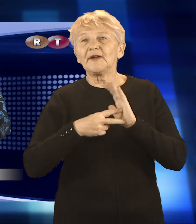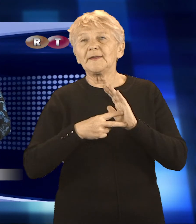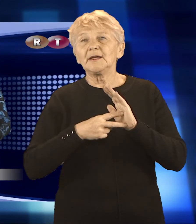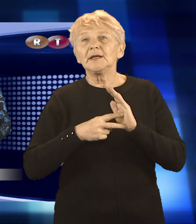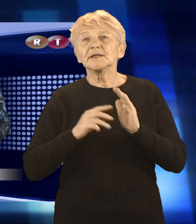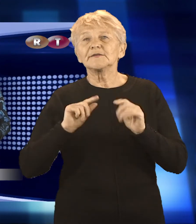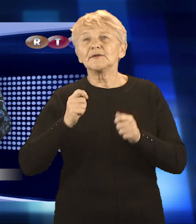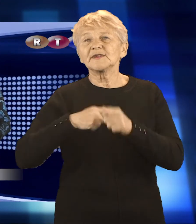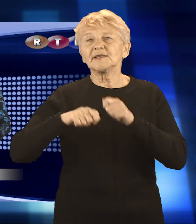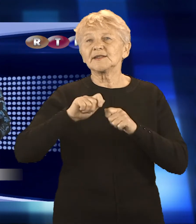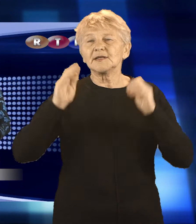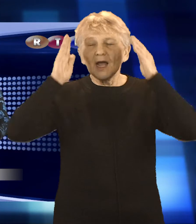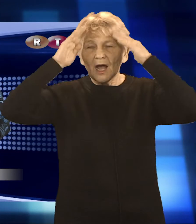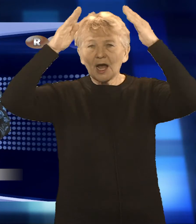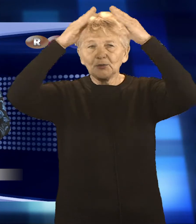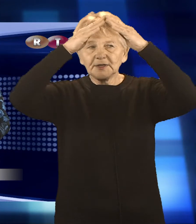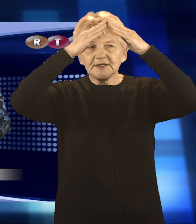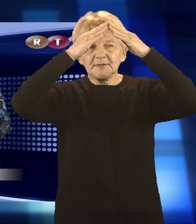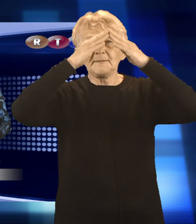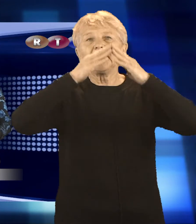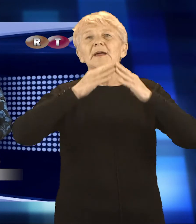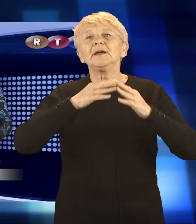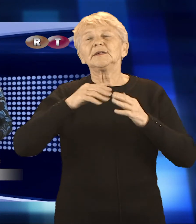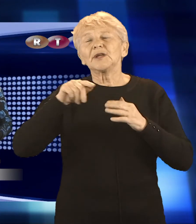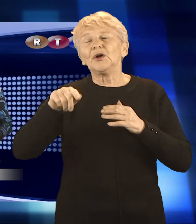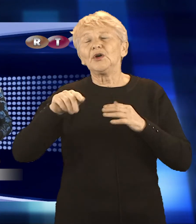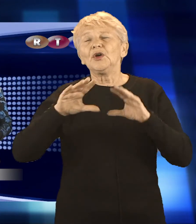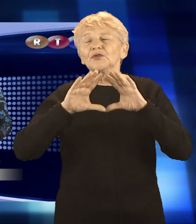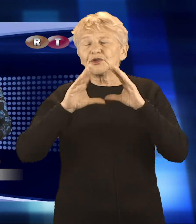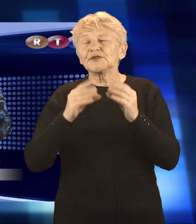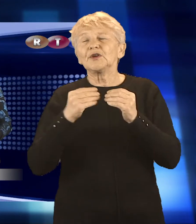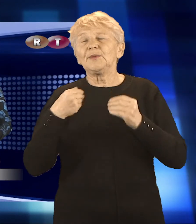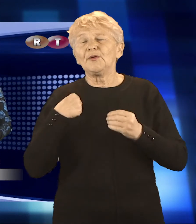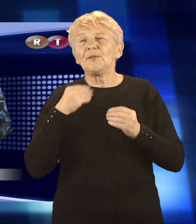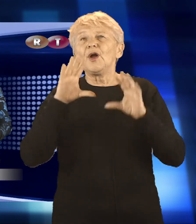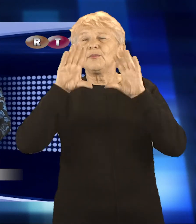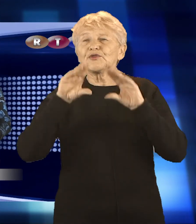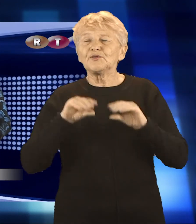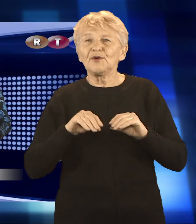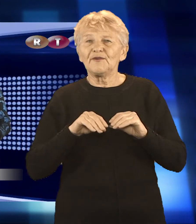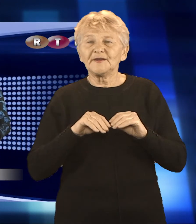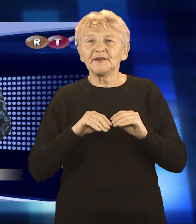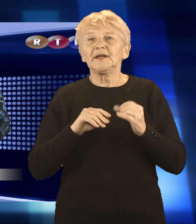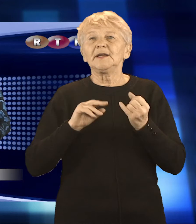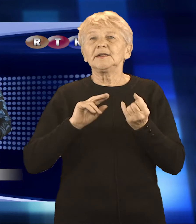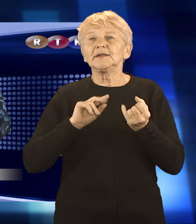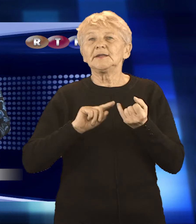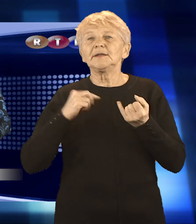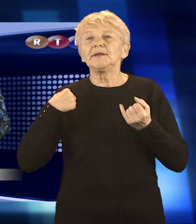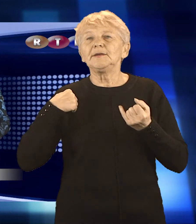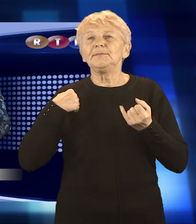Nietypowa formuła i nieszablonowe miejsce stworzyły doskonałą okazję do kontynuowania rozmów o autyzmie.